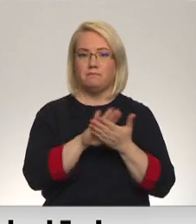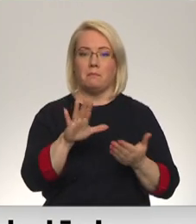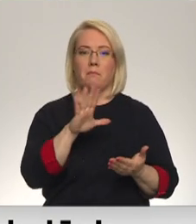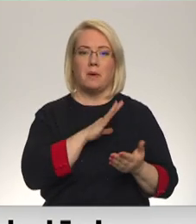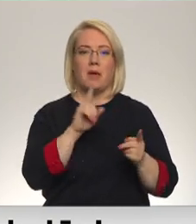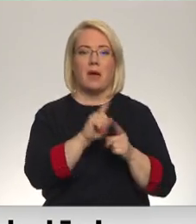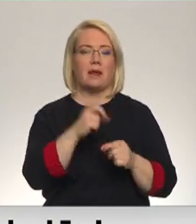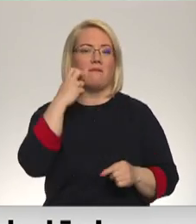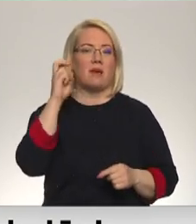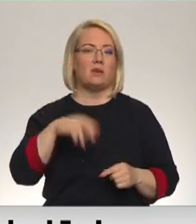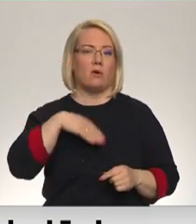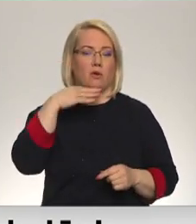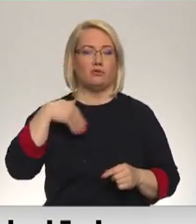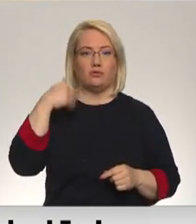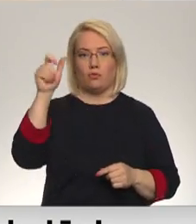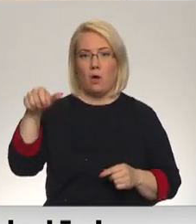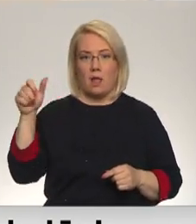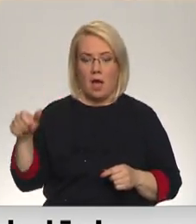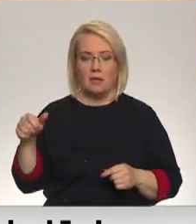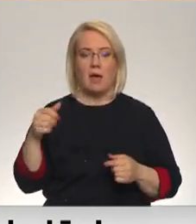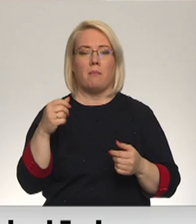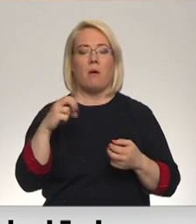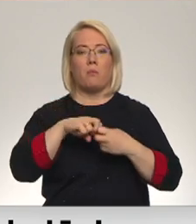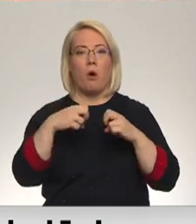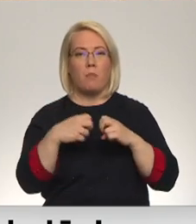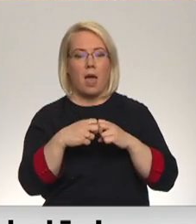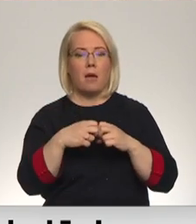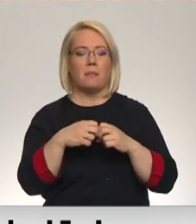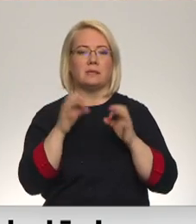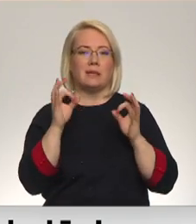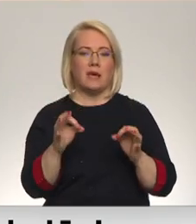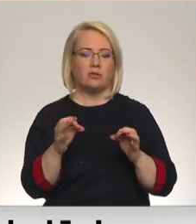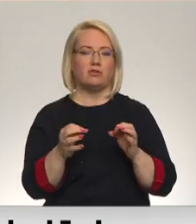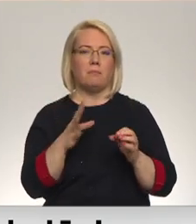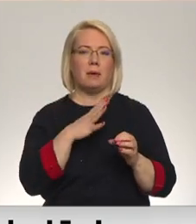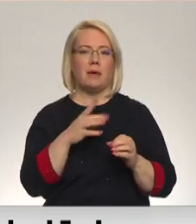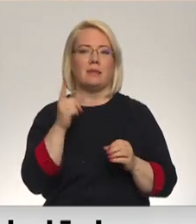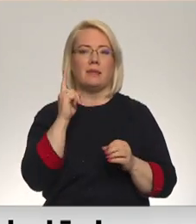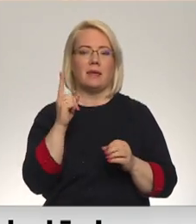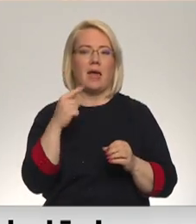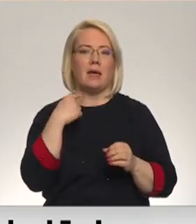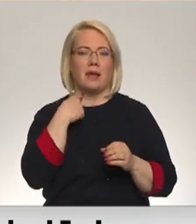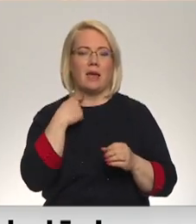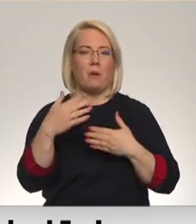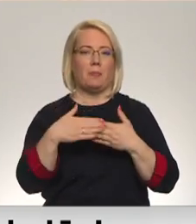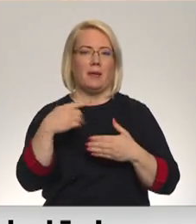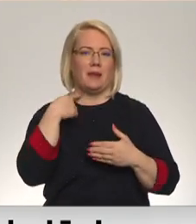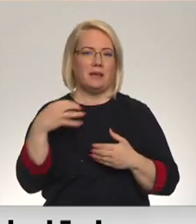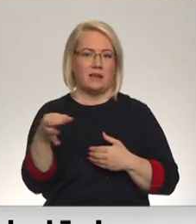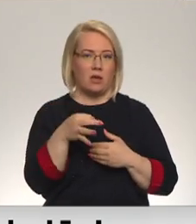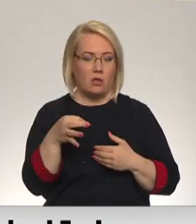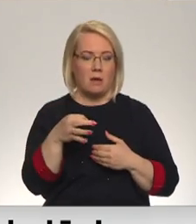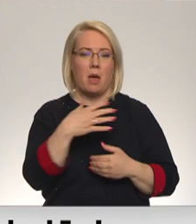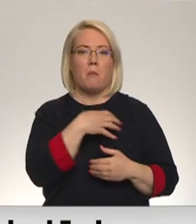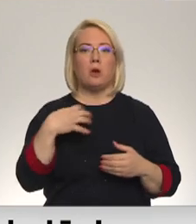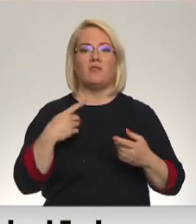arī vecāko klāša audzēkņiem. Robi, dārgāko izmaksu dēļ, pat laban jālāpa ne tikai rīkai un pierīkai. Pašvaldības